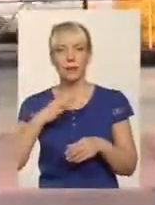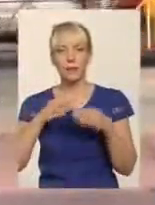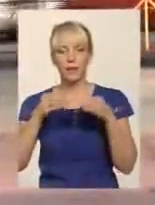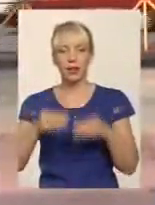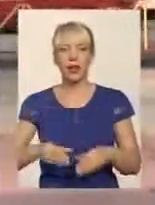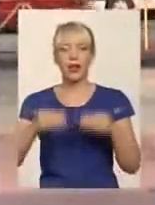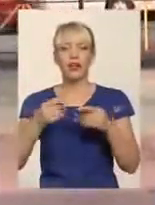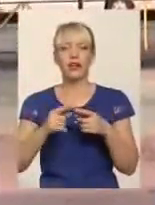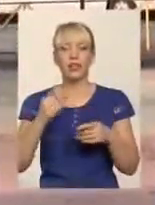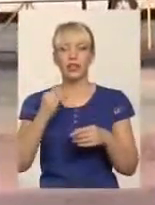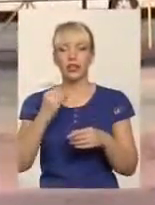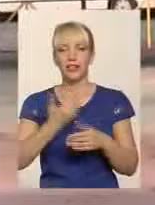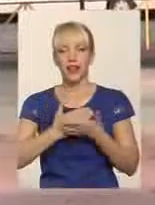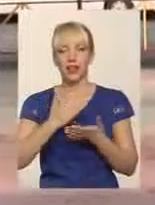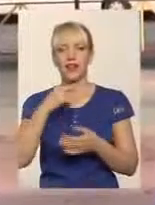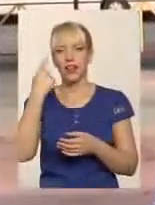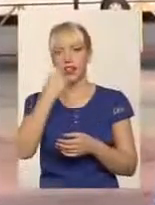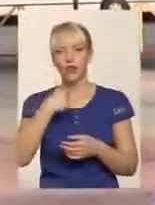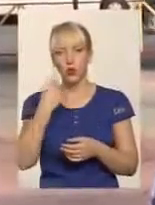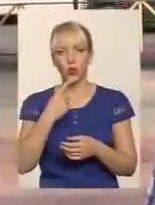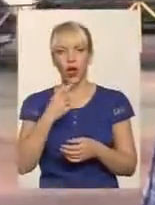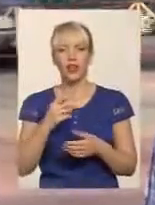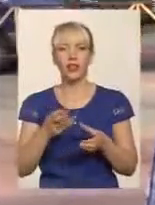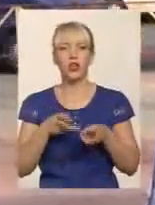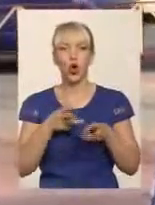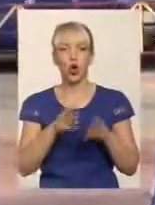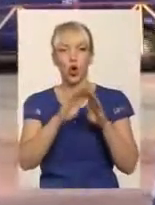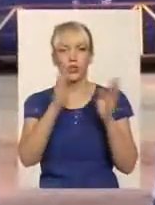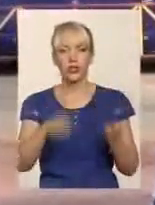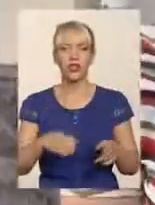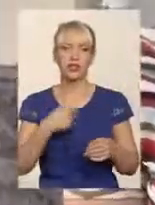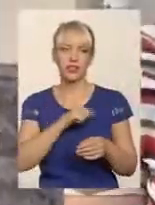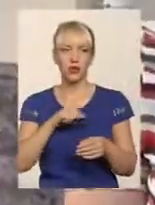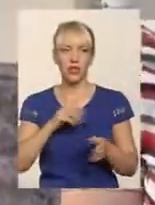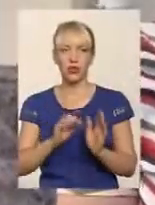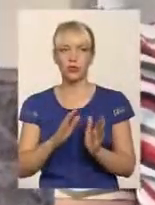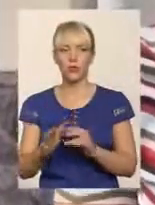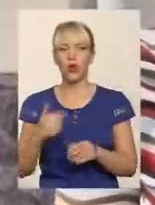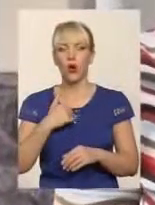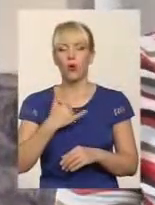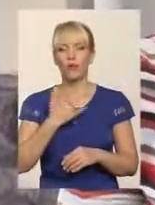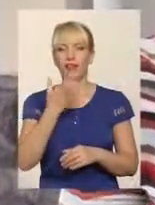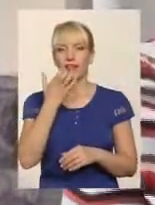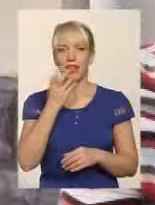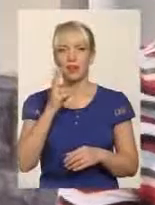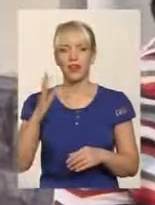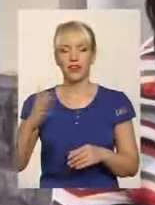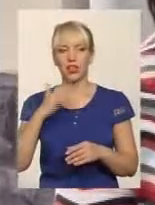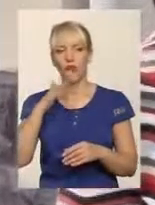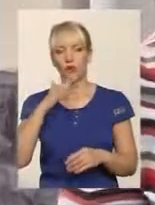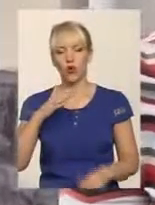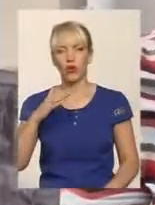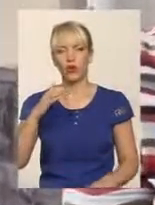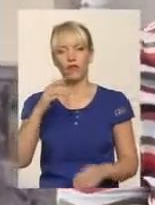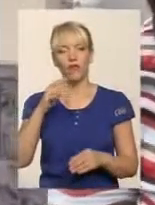індивідуальний котел. Я собі регулюю, коли включаю, коли виключаю і все. Дуже тепла квартира Озерна, вулиця